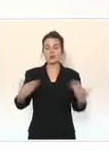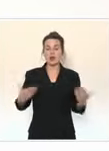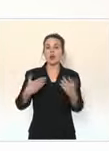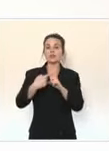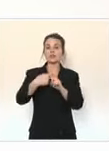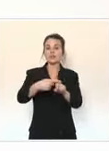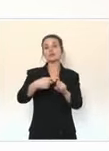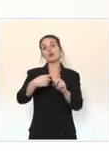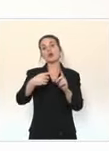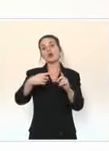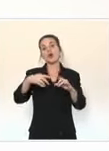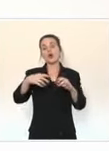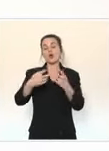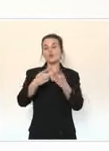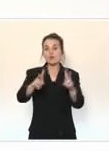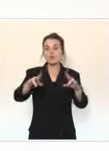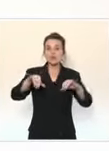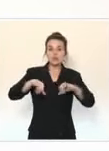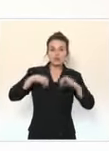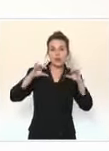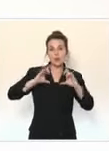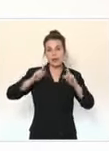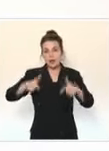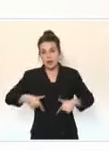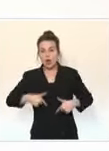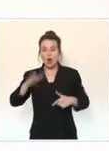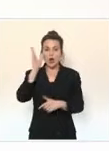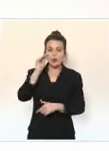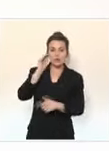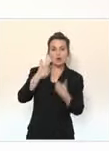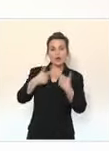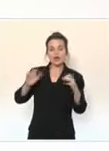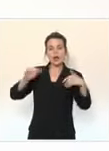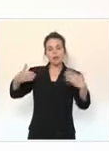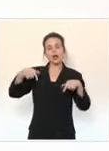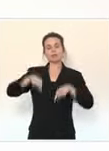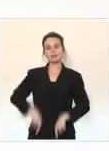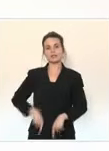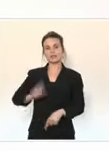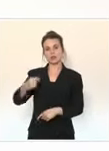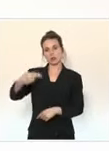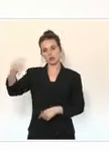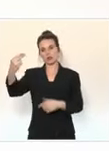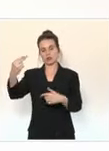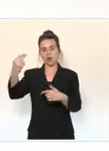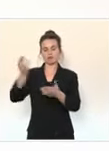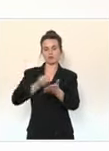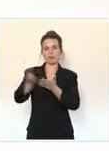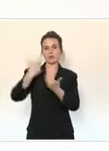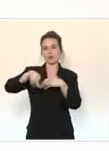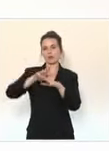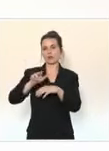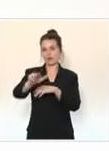'heure pour les écoliers et les étudiants en renfort de la stratégie existante portée par les tests salivaires. Un dernier mot sur le diagnostic de